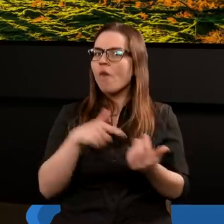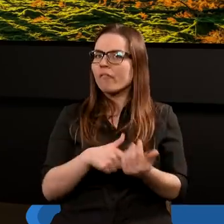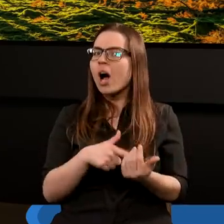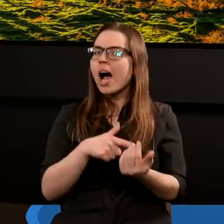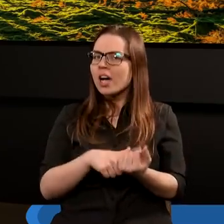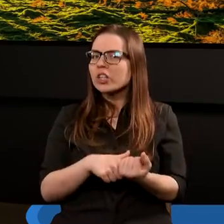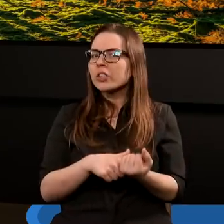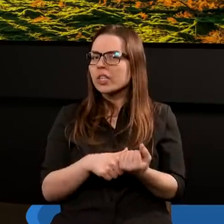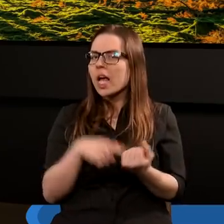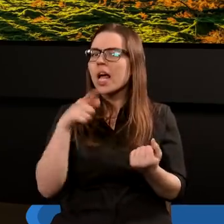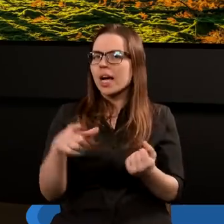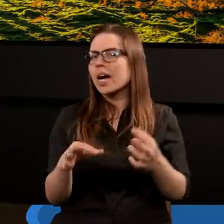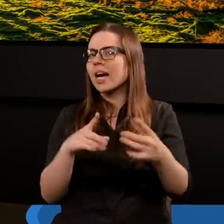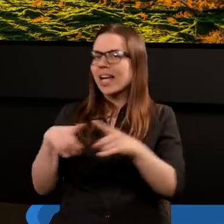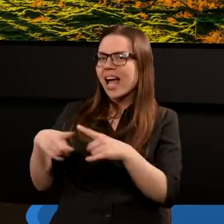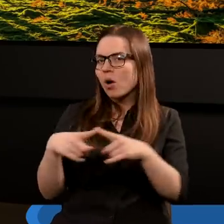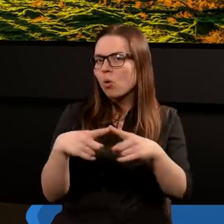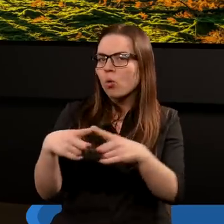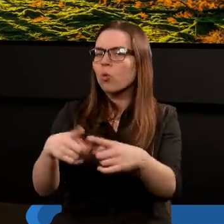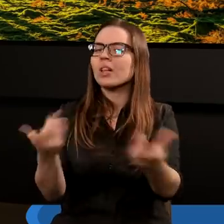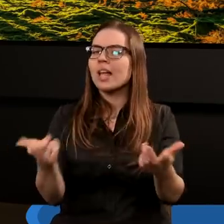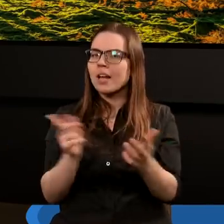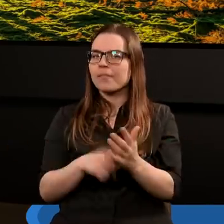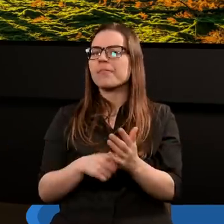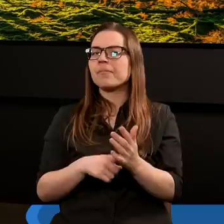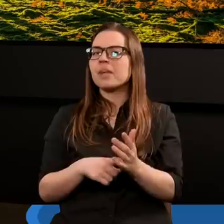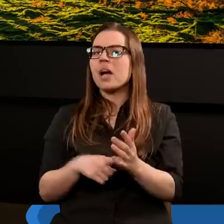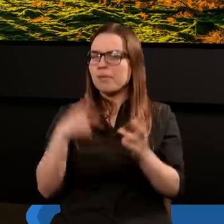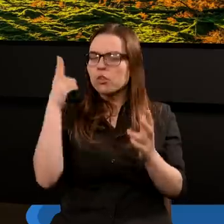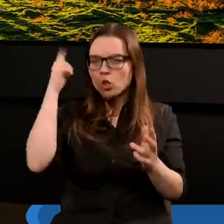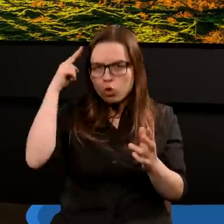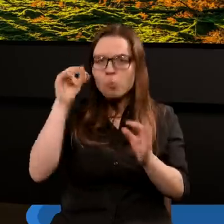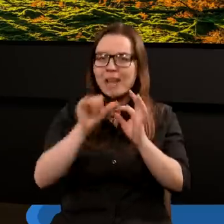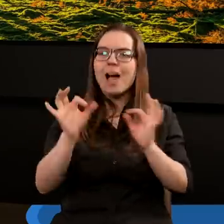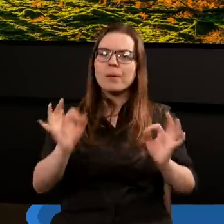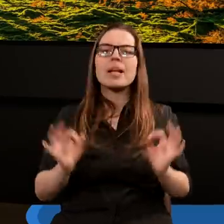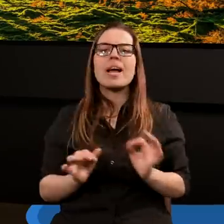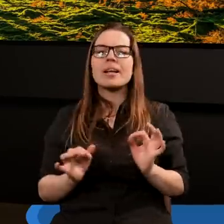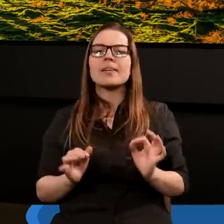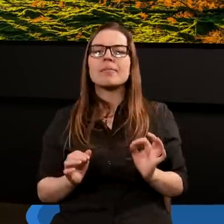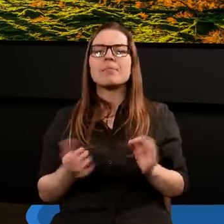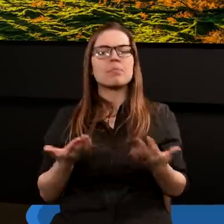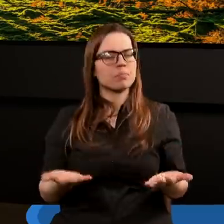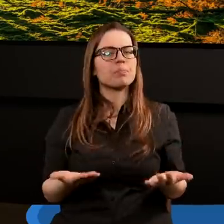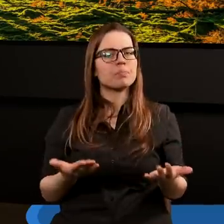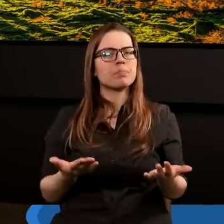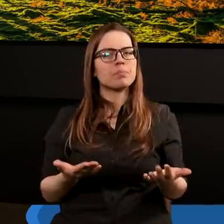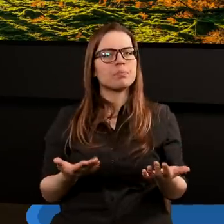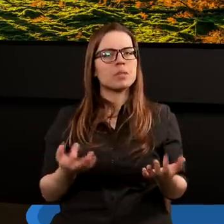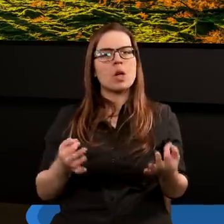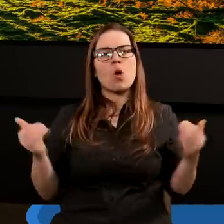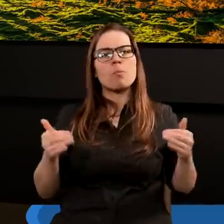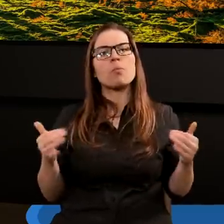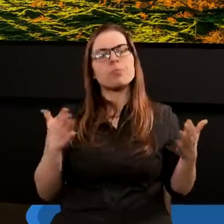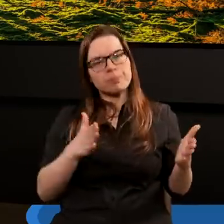To taki zresztą kierunek, prawda, dla nas chyba zrozumiały. No to może